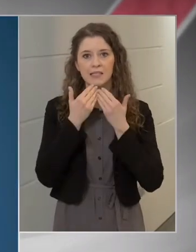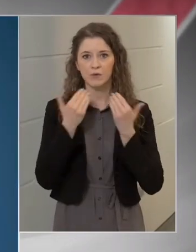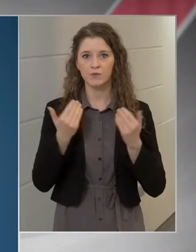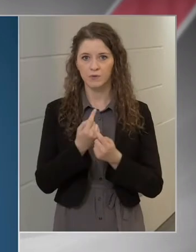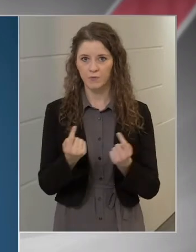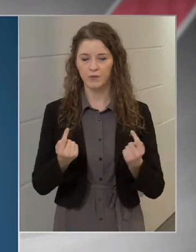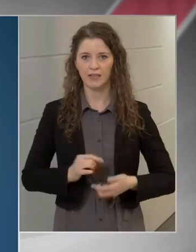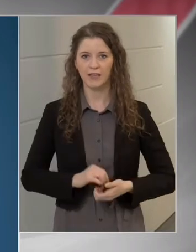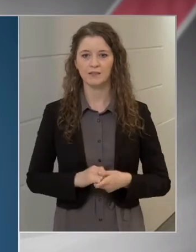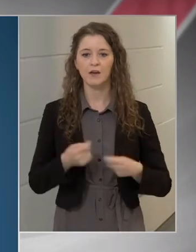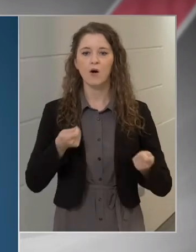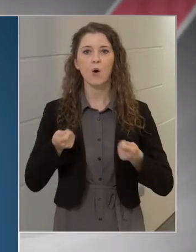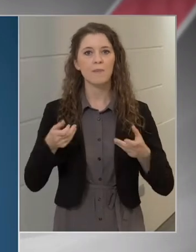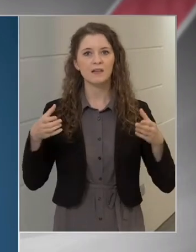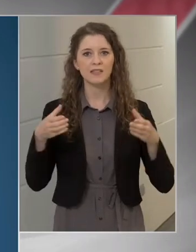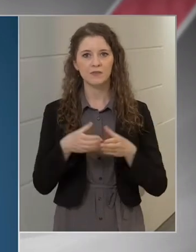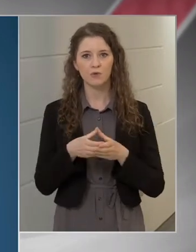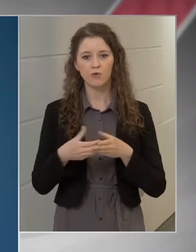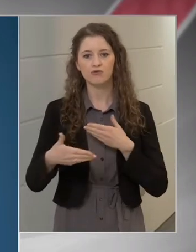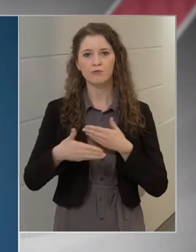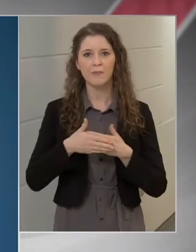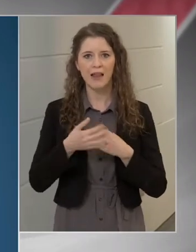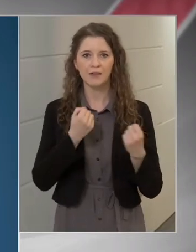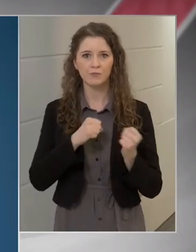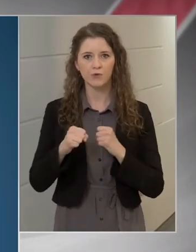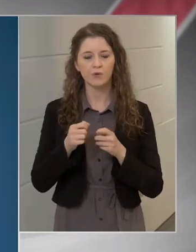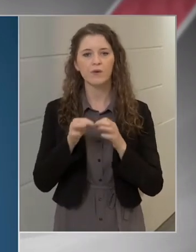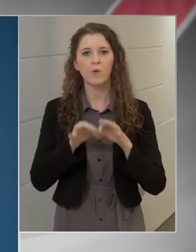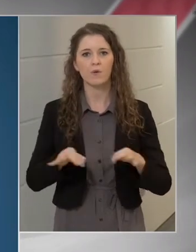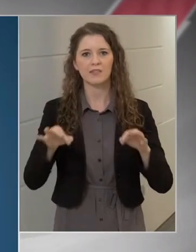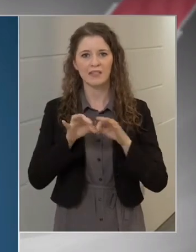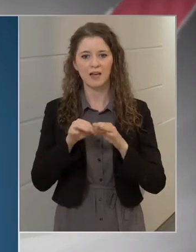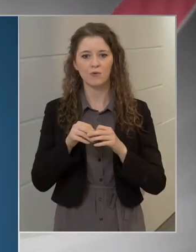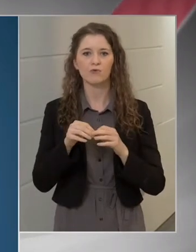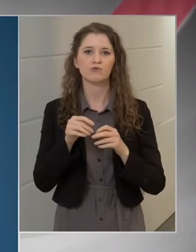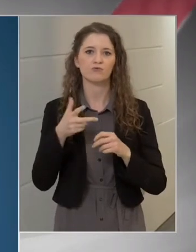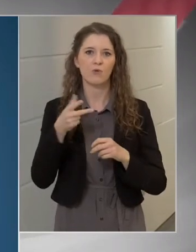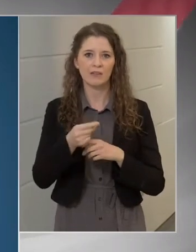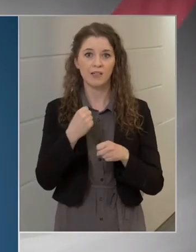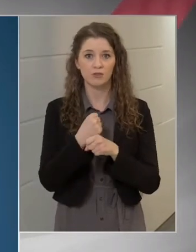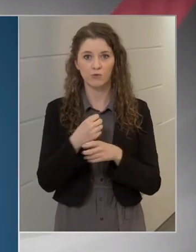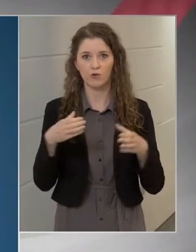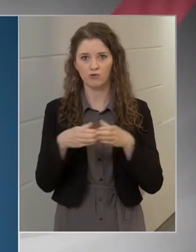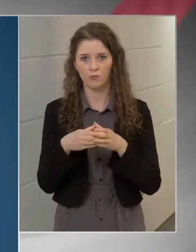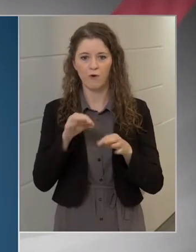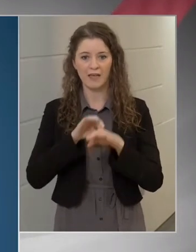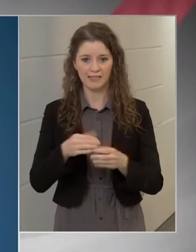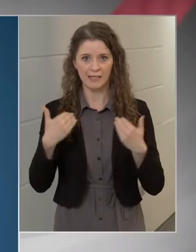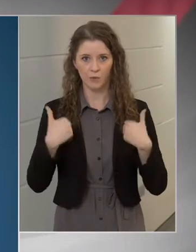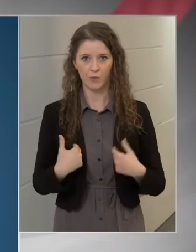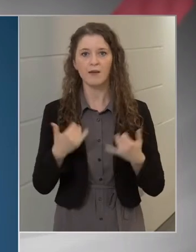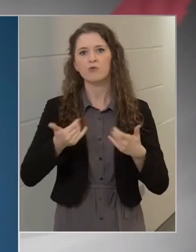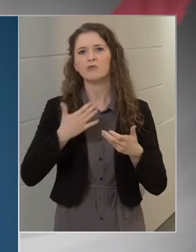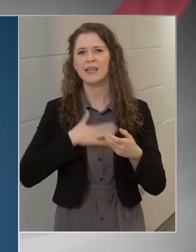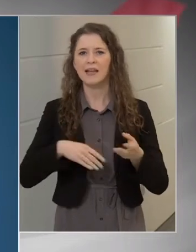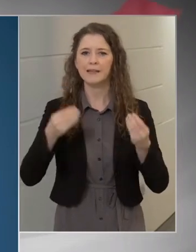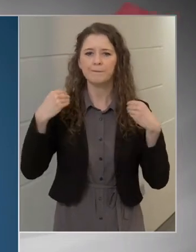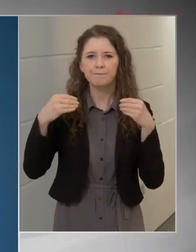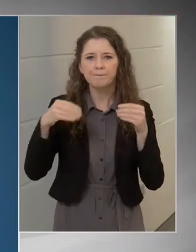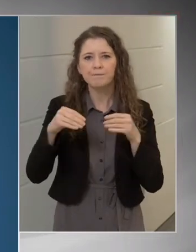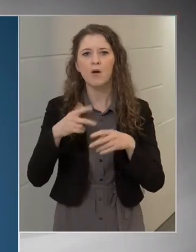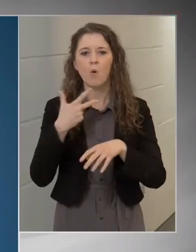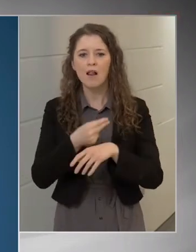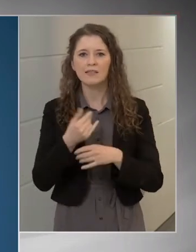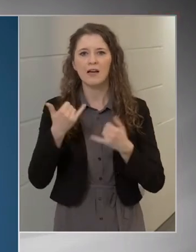Az operatív törzs mellett működő országos oltási munkacsoport vezetőjeként szeretnék beszámolni Önöknek az oltás jelenlegi